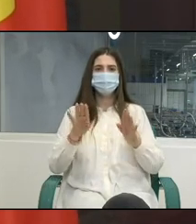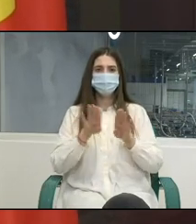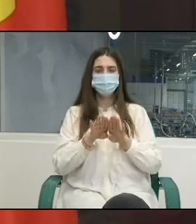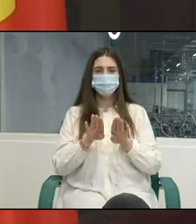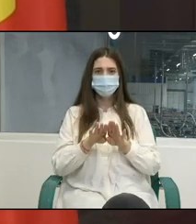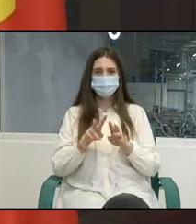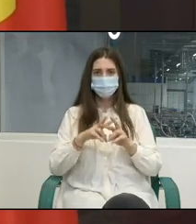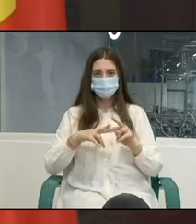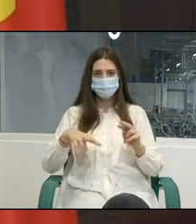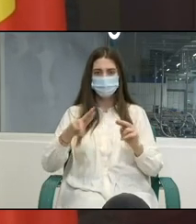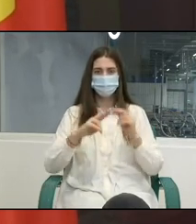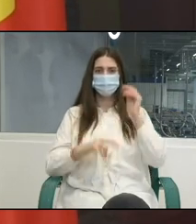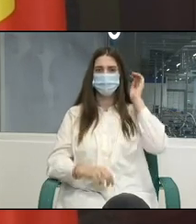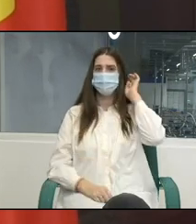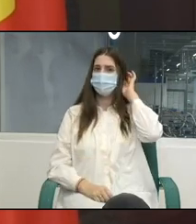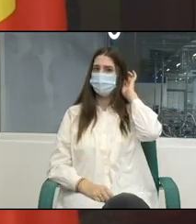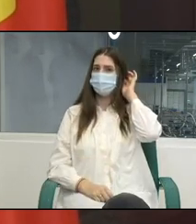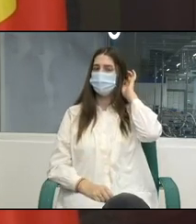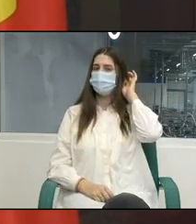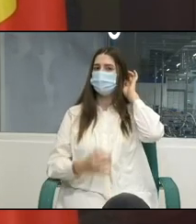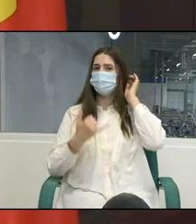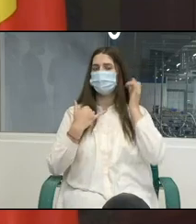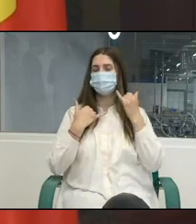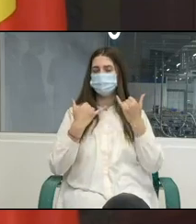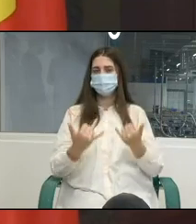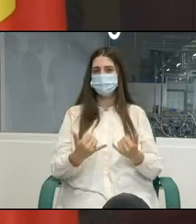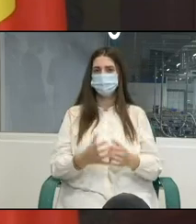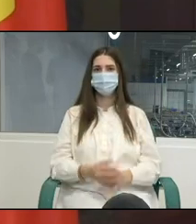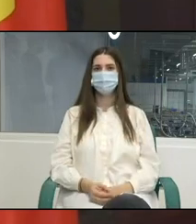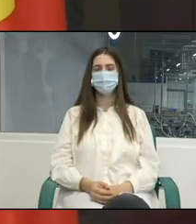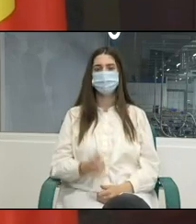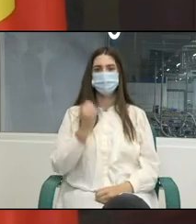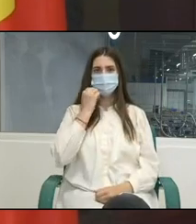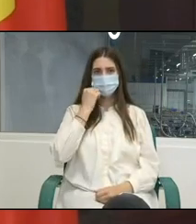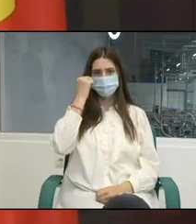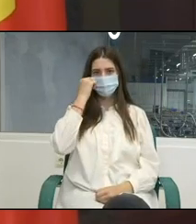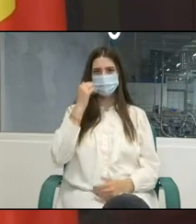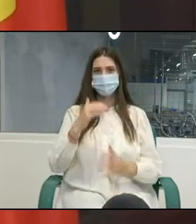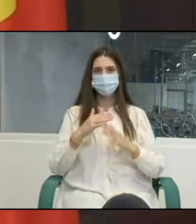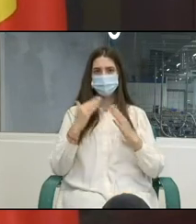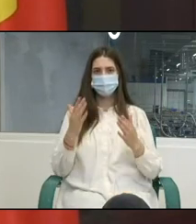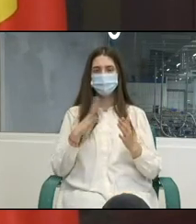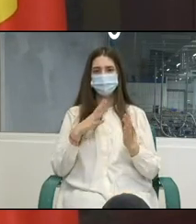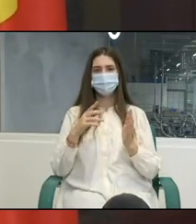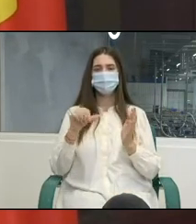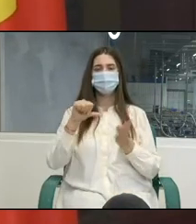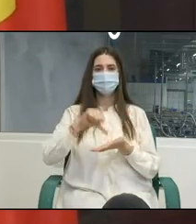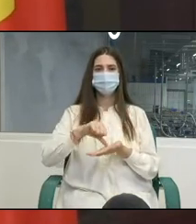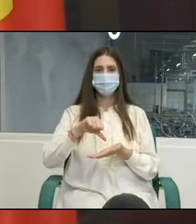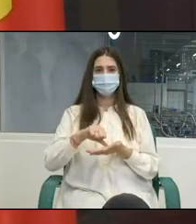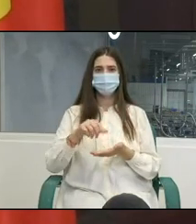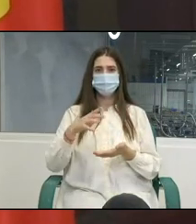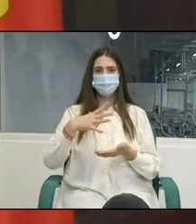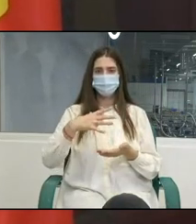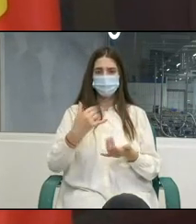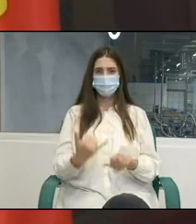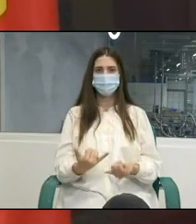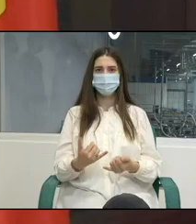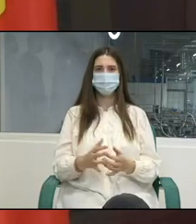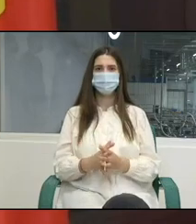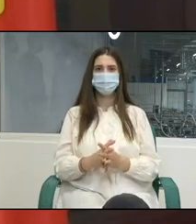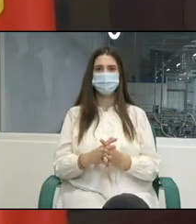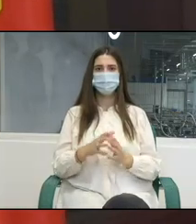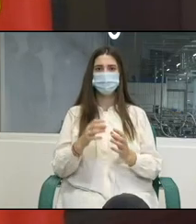echitate demnitate și respect vă mulțumesc foarte mult pentru faptul că ați fost alături de noi astăzi